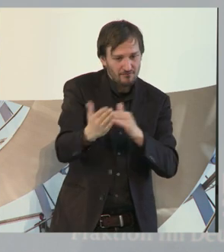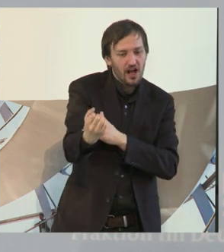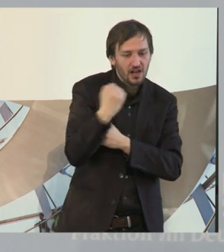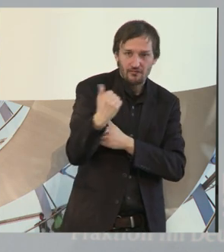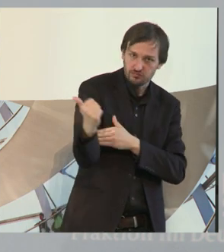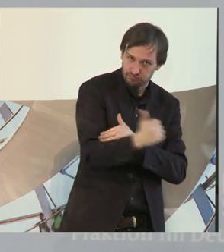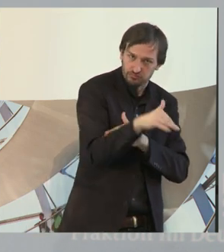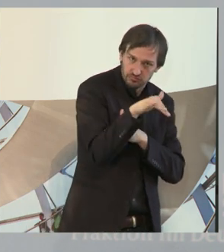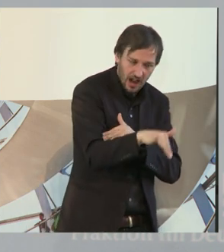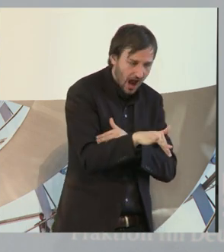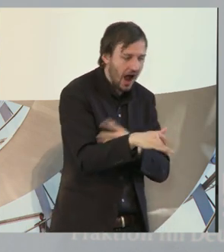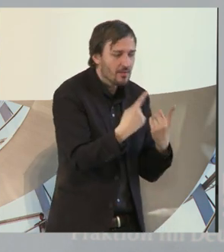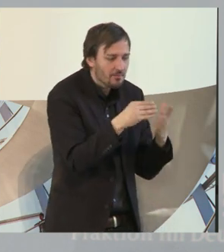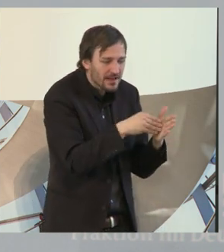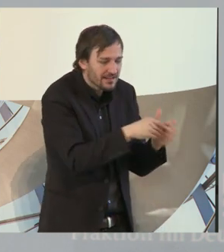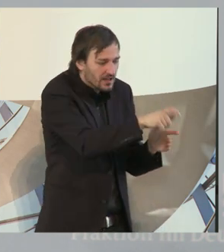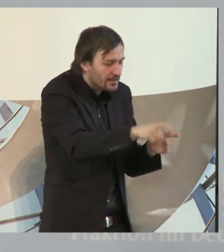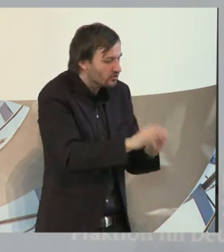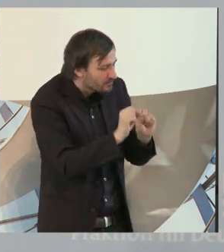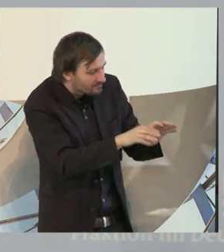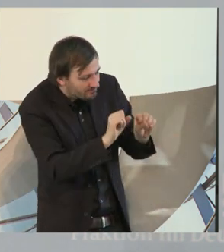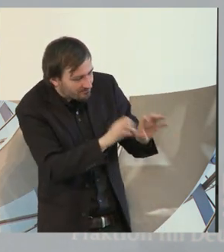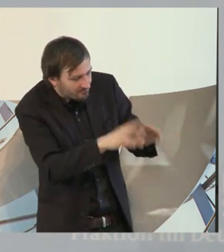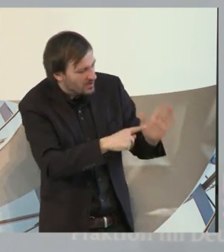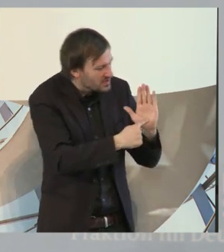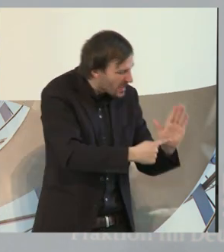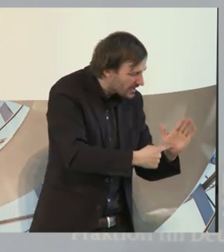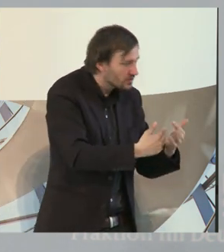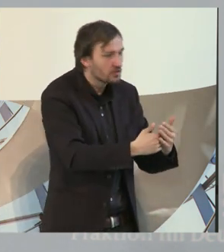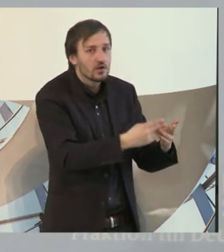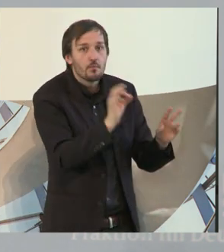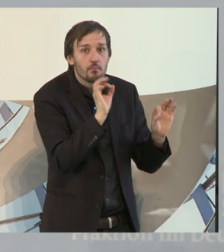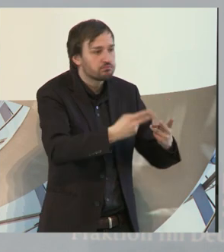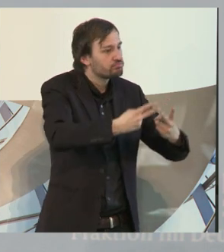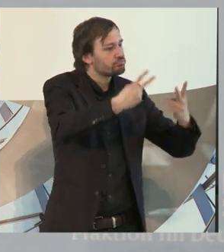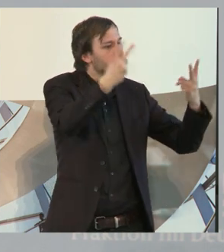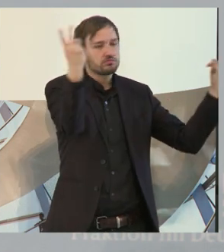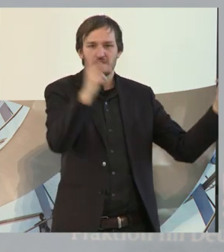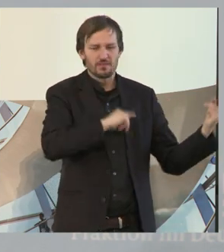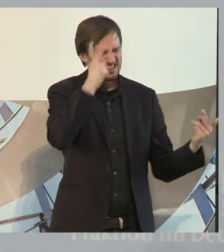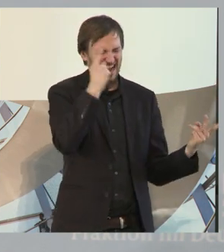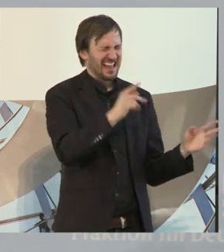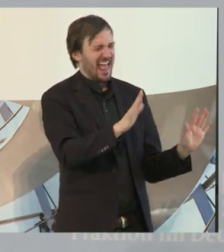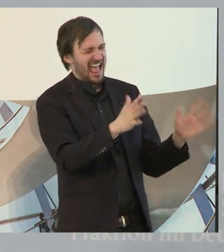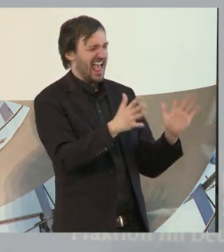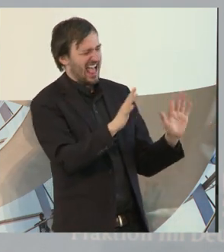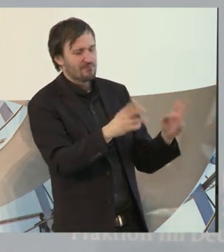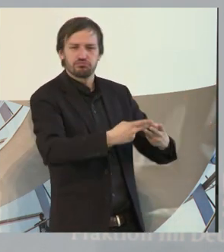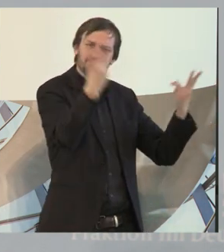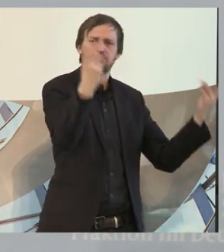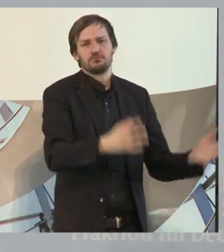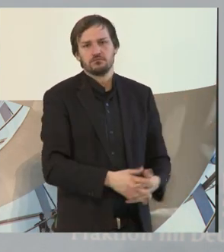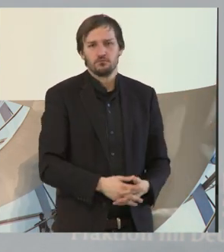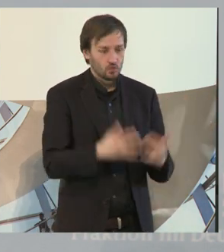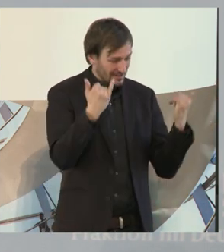vermittelt haben, was sie für unsere Verhältnisse wesentlich schneller gelernt haben, als wir es jemals gedacht hätten und